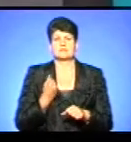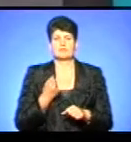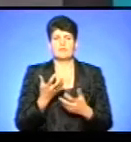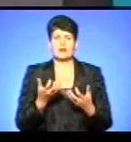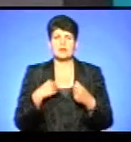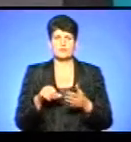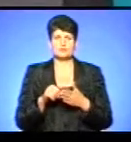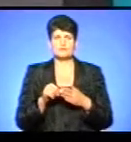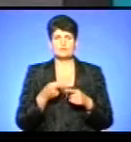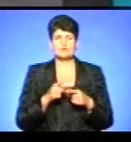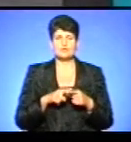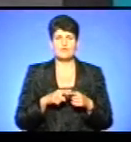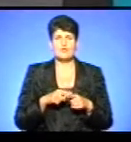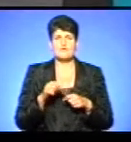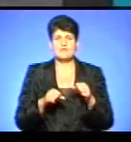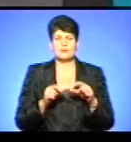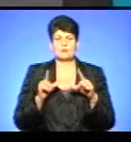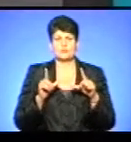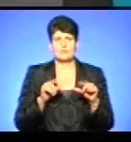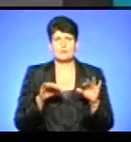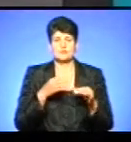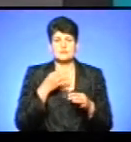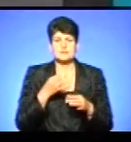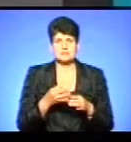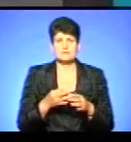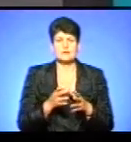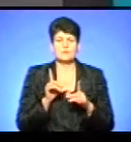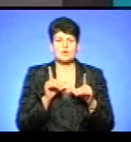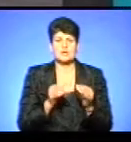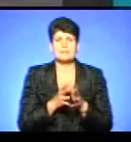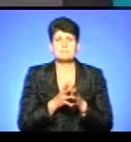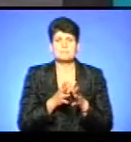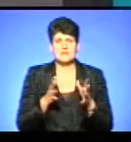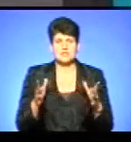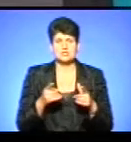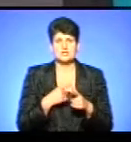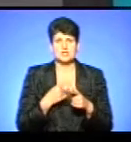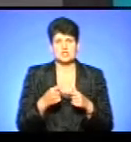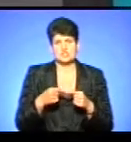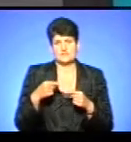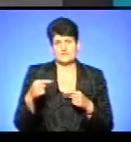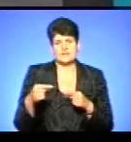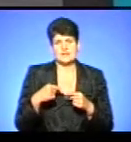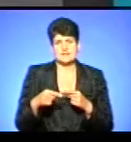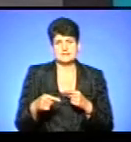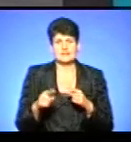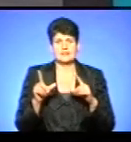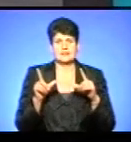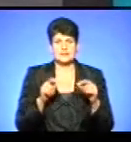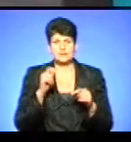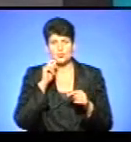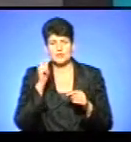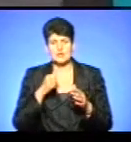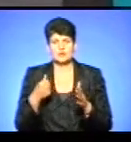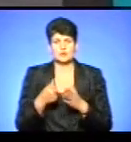у такому велопробігу? Адже, як ти потім написав, ви проїхали більше, аніж відстань летіти від України